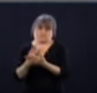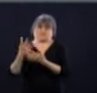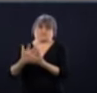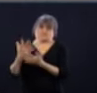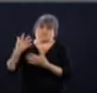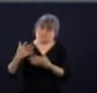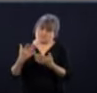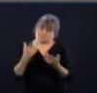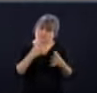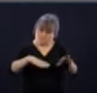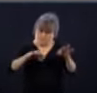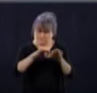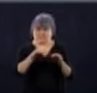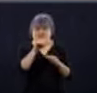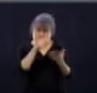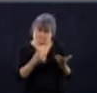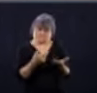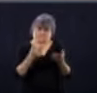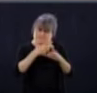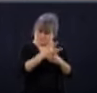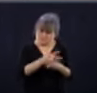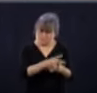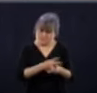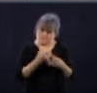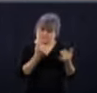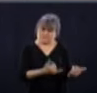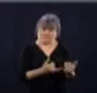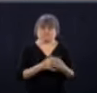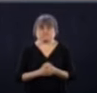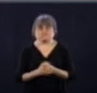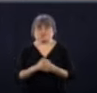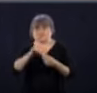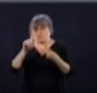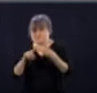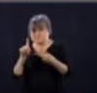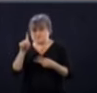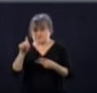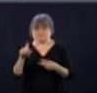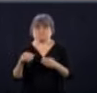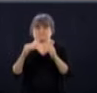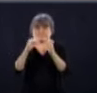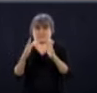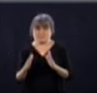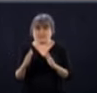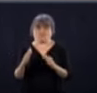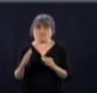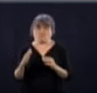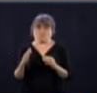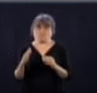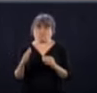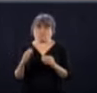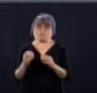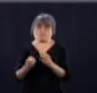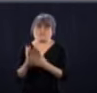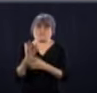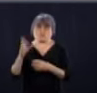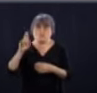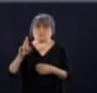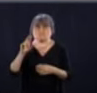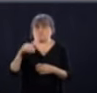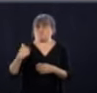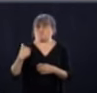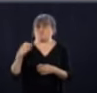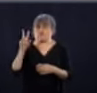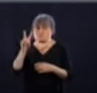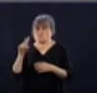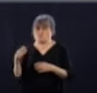Sur Maisonneuve-Rosemont, justement, en quoi c'était une bonne idée de mandater le 2 avril cet hôpital, l'un des plus vétustes au Québec pour accueillir